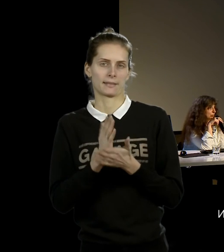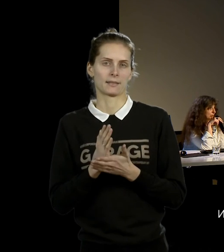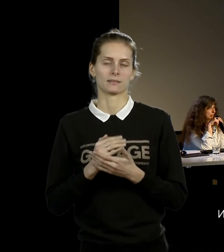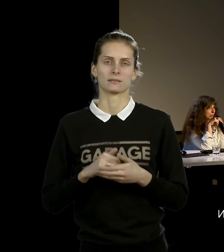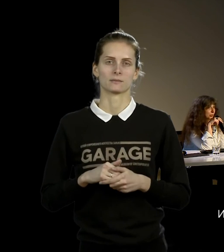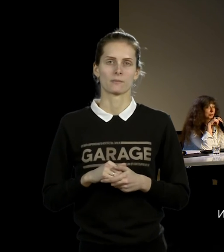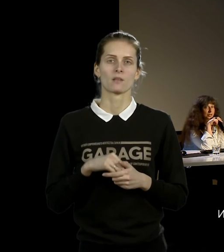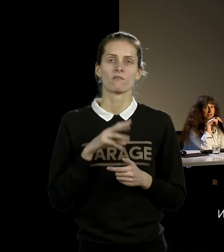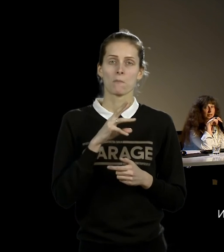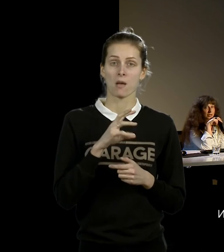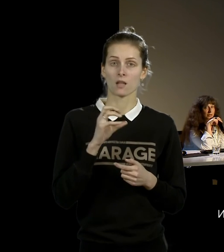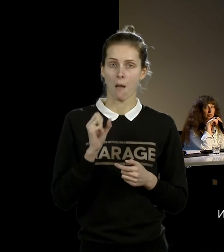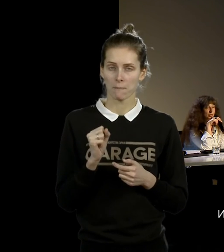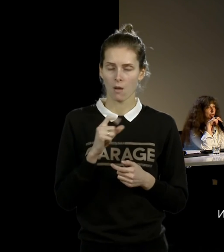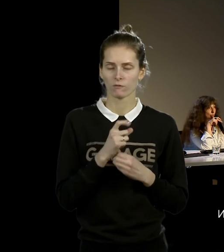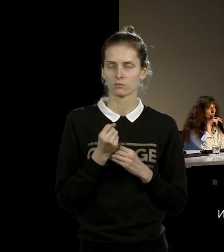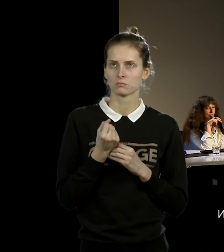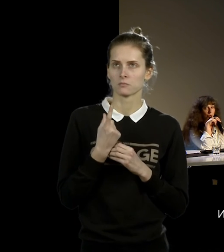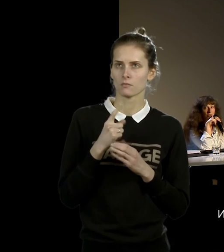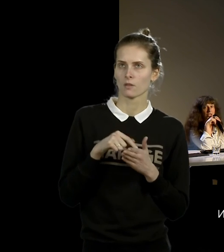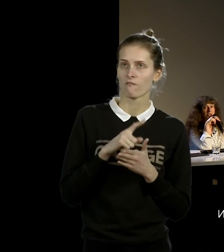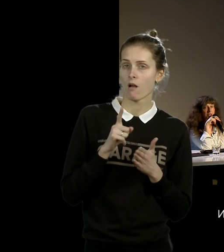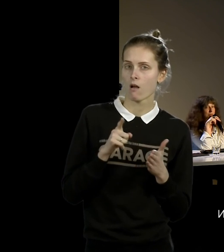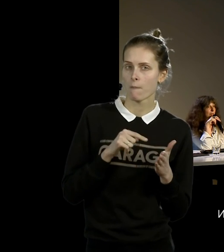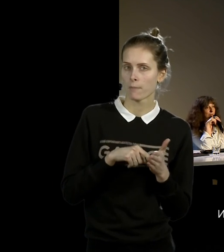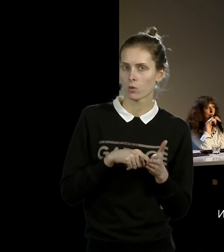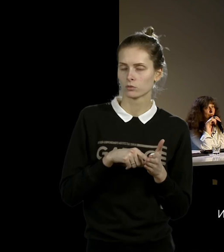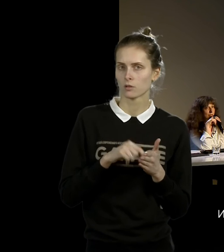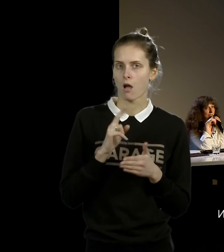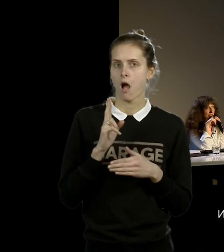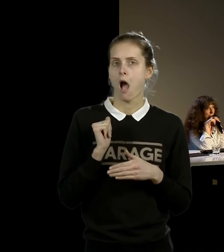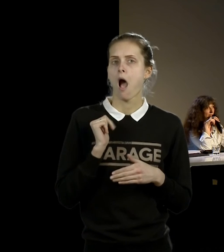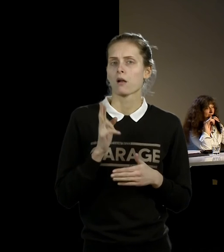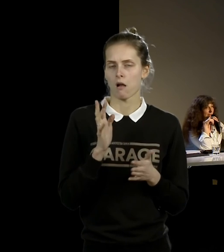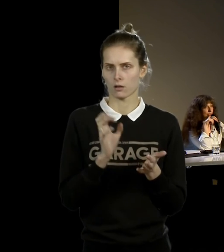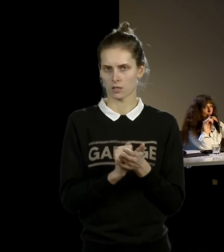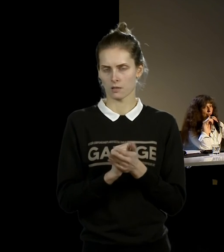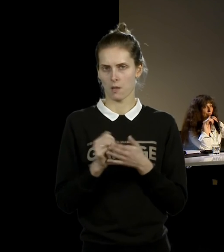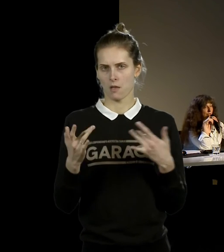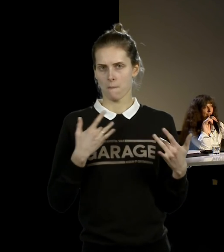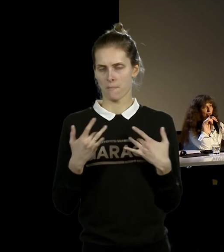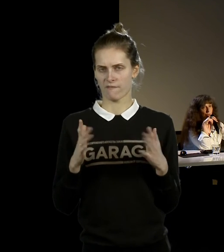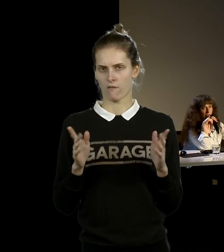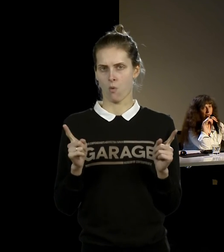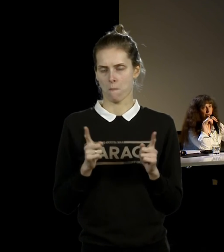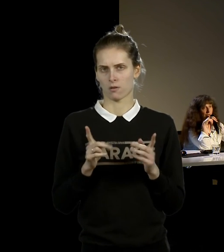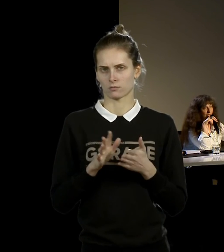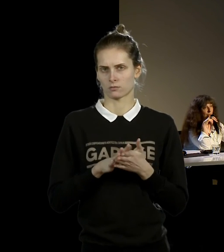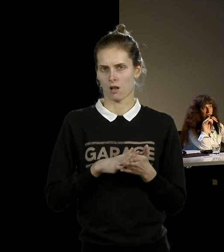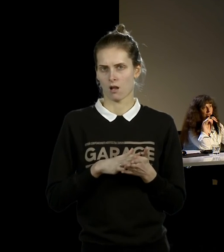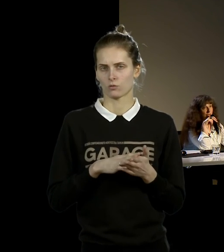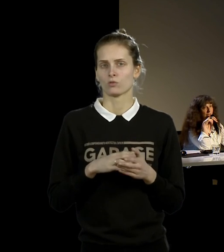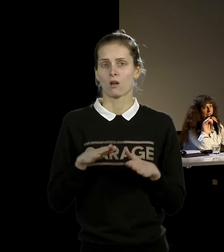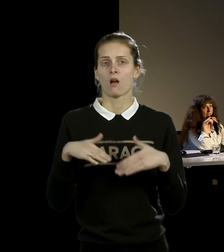У Марины Абрамовича наверняка возникает вопрос, как же заниматься перформансом дальше. Вот она сделала еще одну героическую акцию.